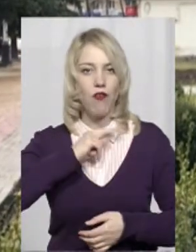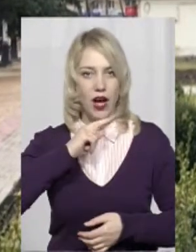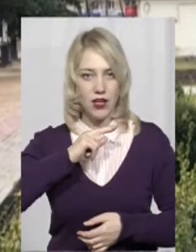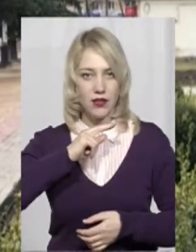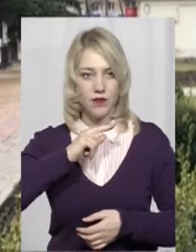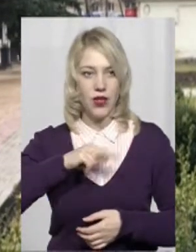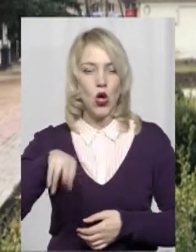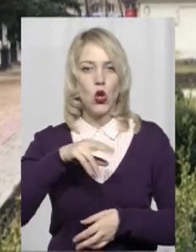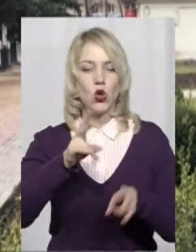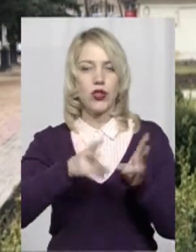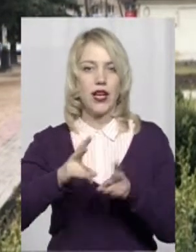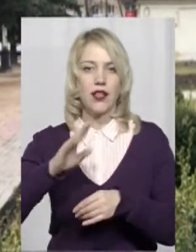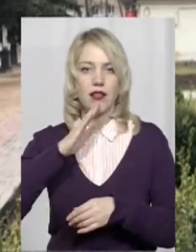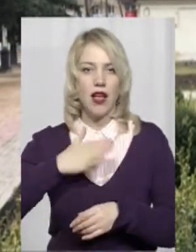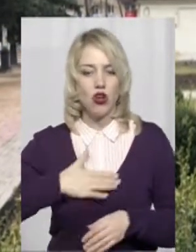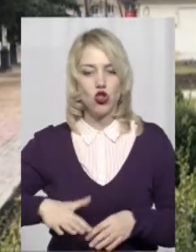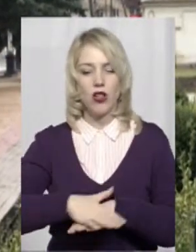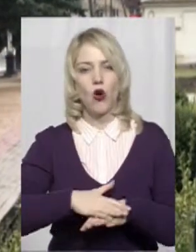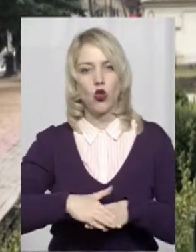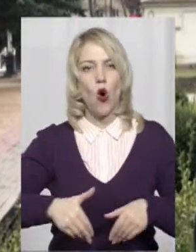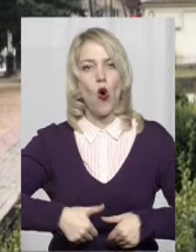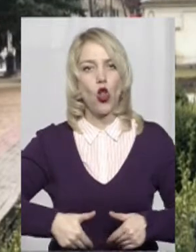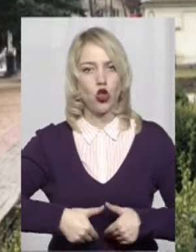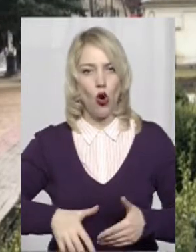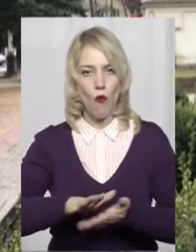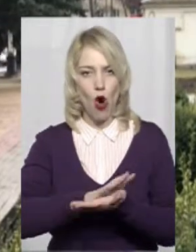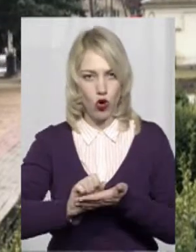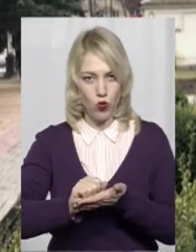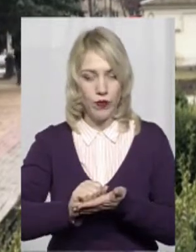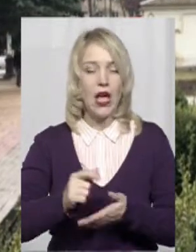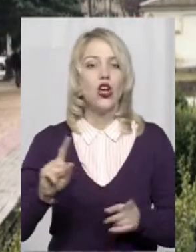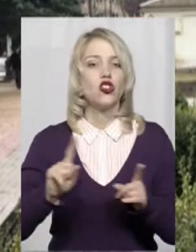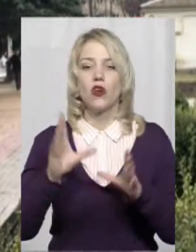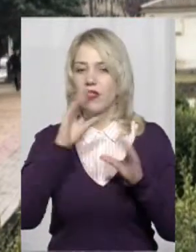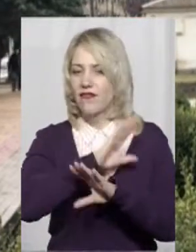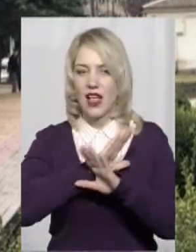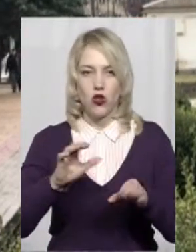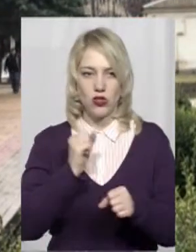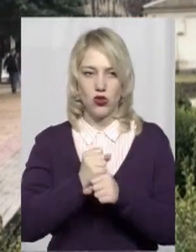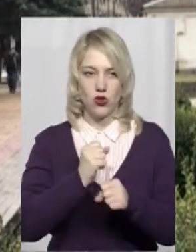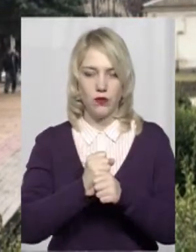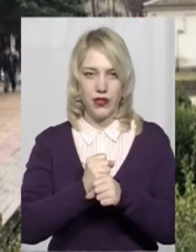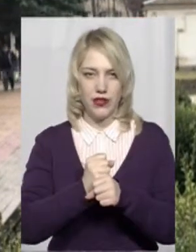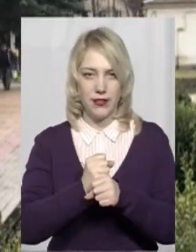трагедії нашого народу Голодомору. Що не вдалося зробити? Не вдалося